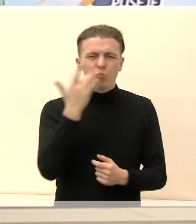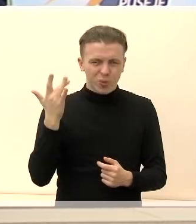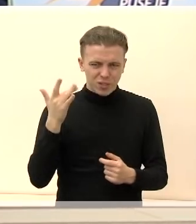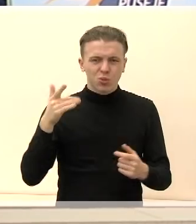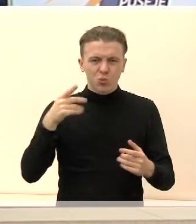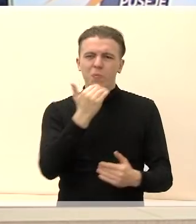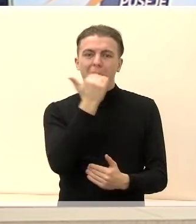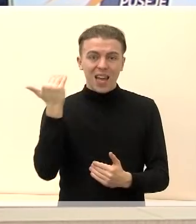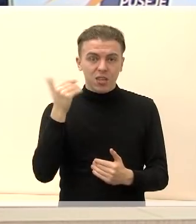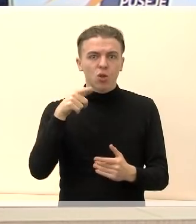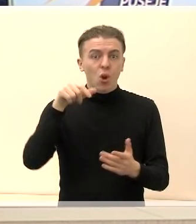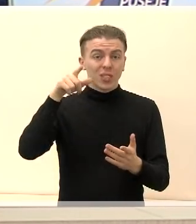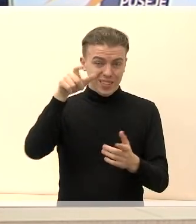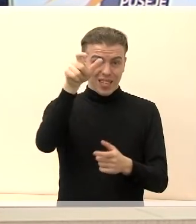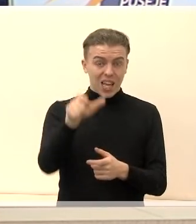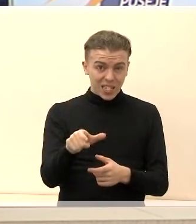kada iš jos įstojote?